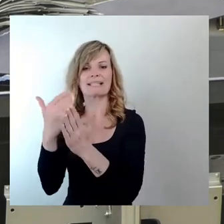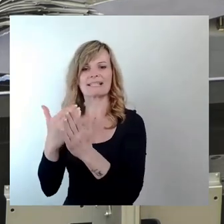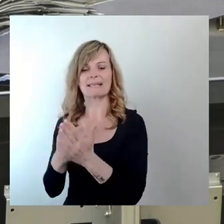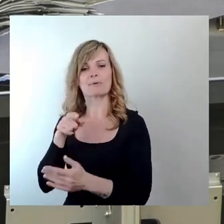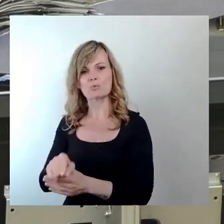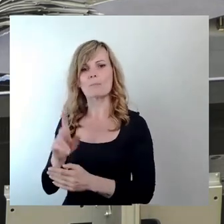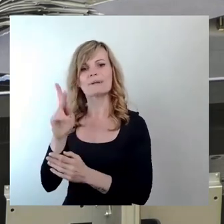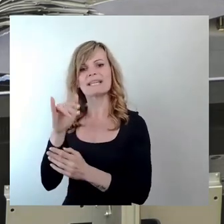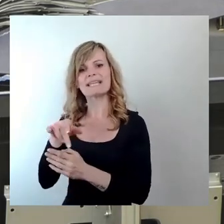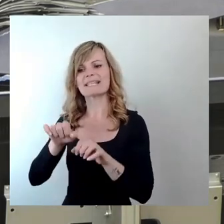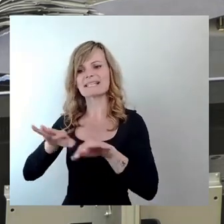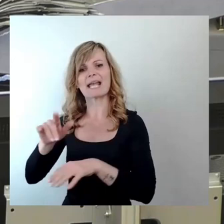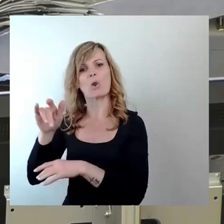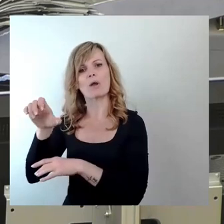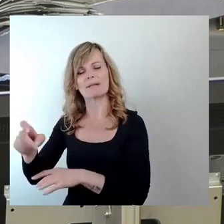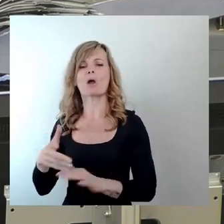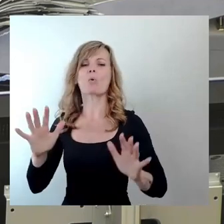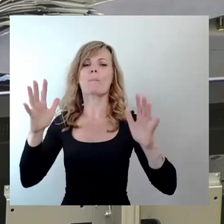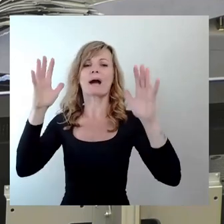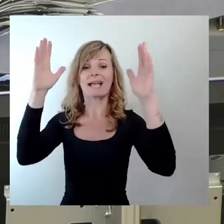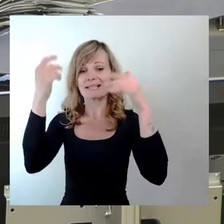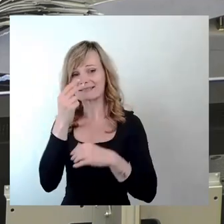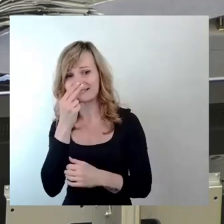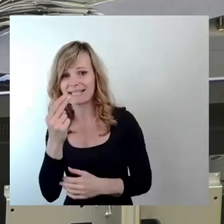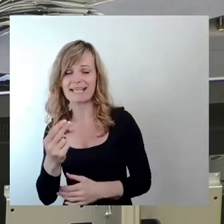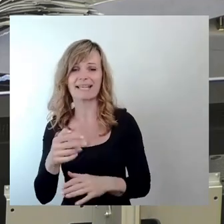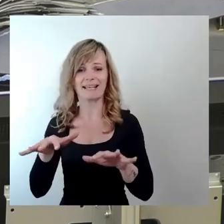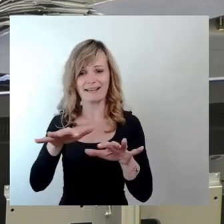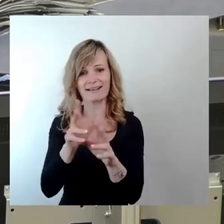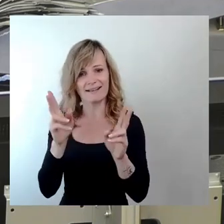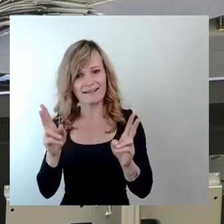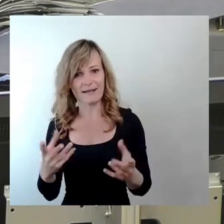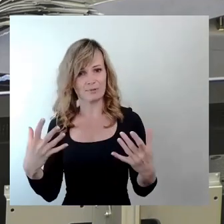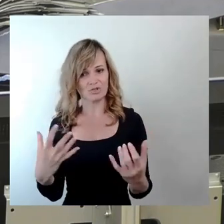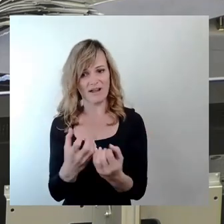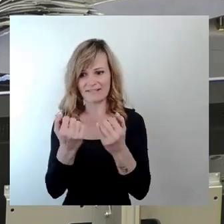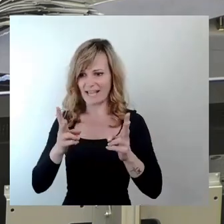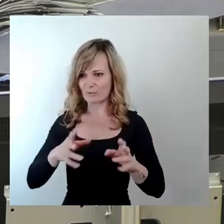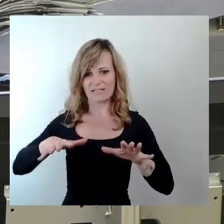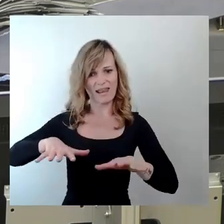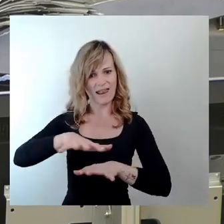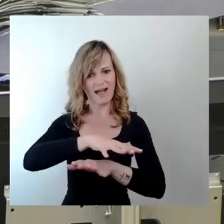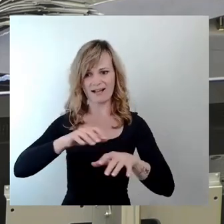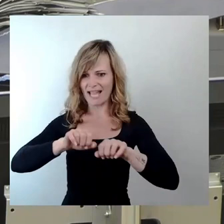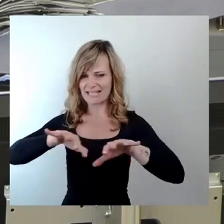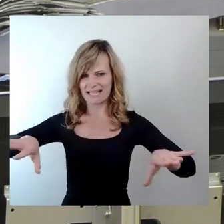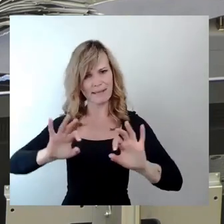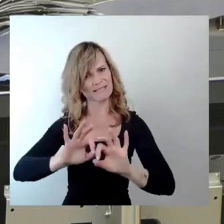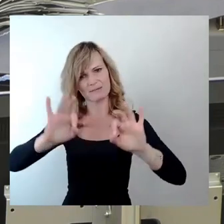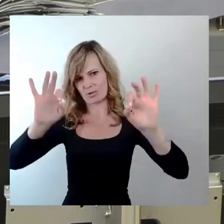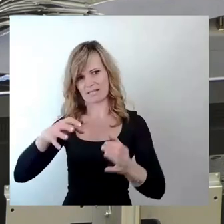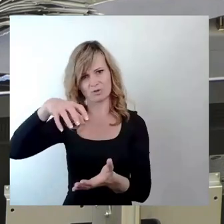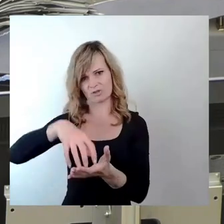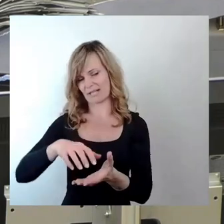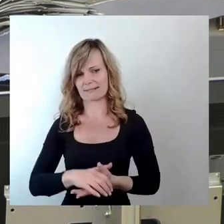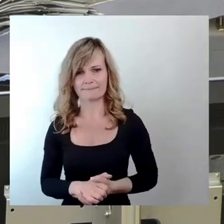Eine Lobpreisung der Seen, die tatsächlich in ihrer Beschaffenheit und Lage etwas Besonderes in einer Stadt sind. Und